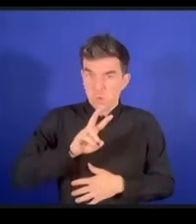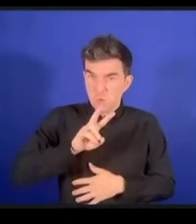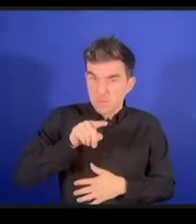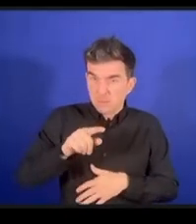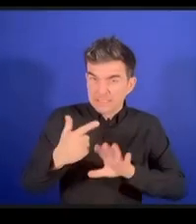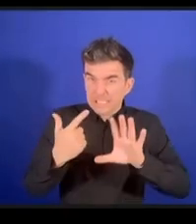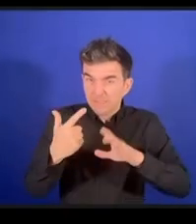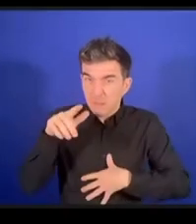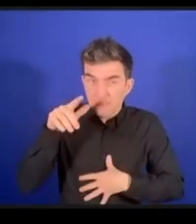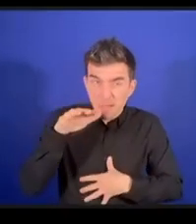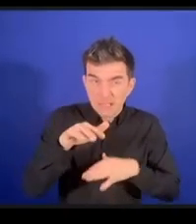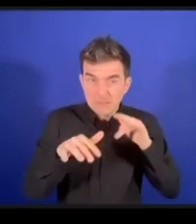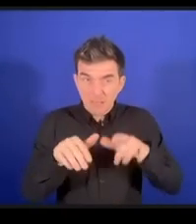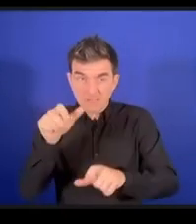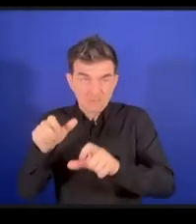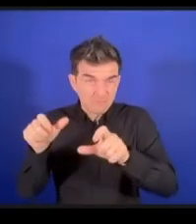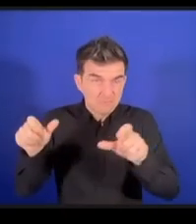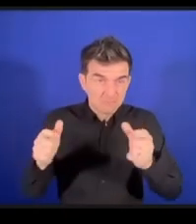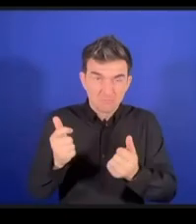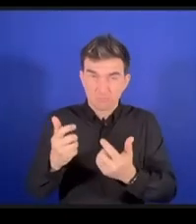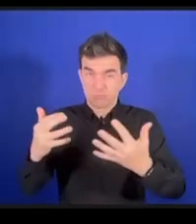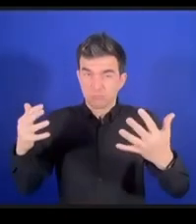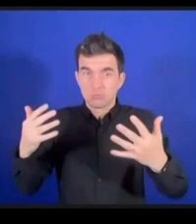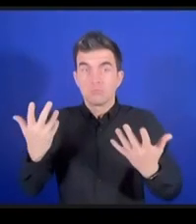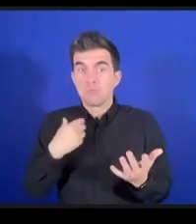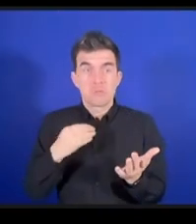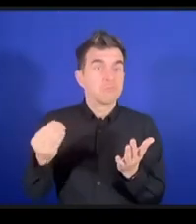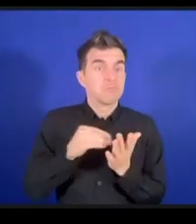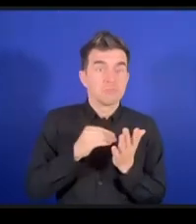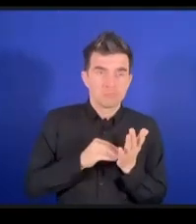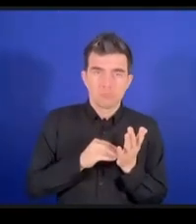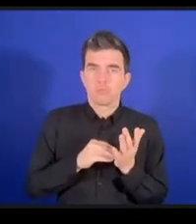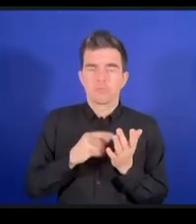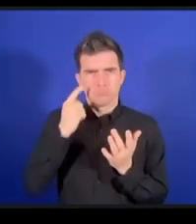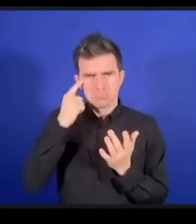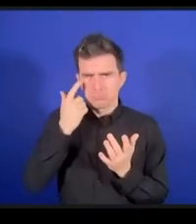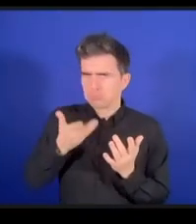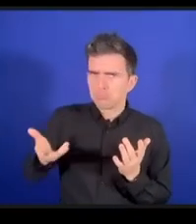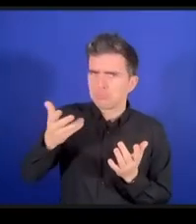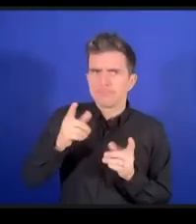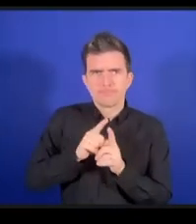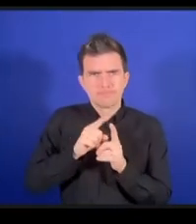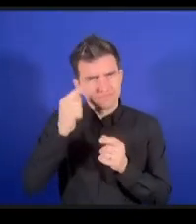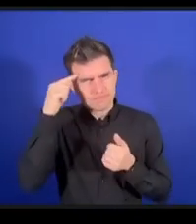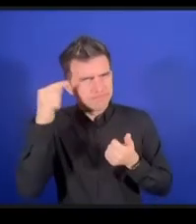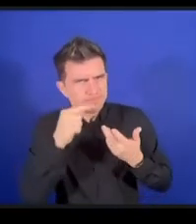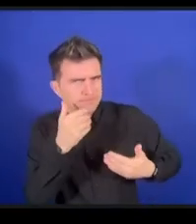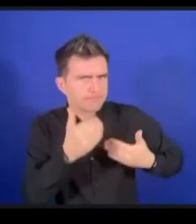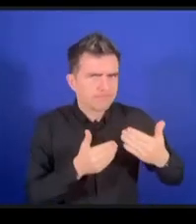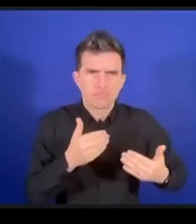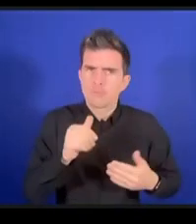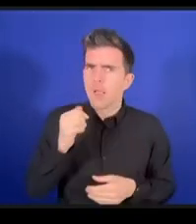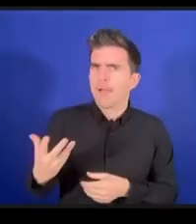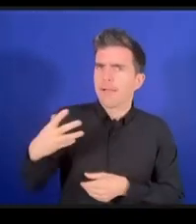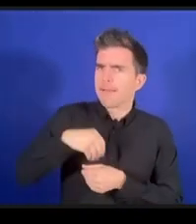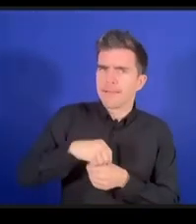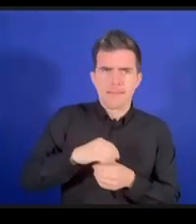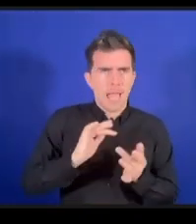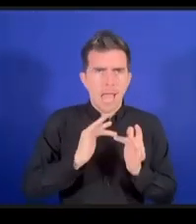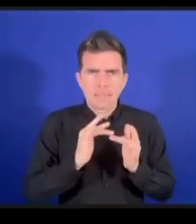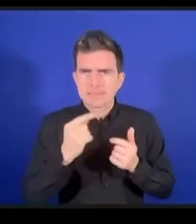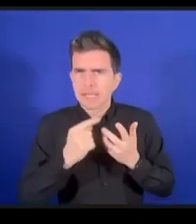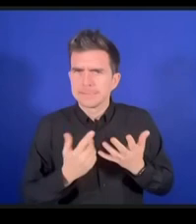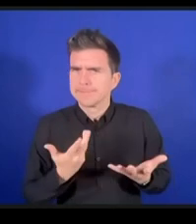えなければいけませんただアクセシビリティと障害のDCは別の狙いを持っていてこれは約13